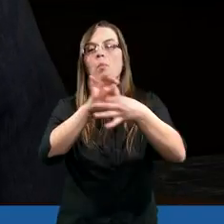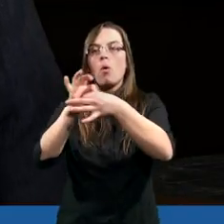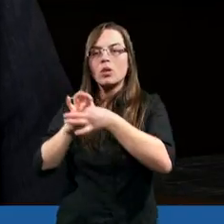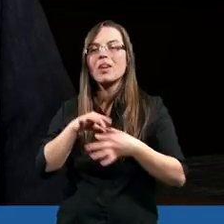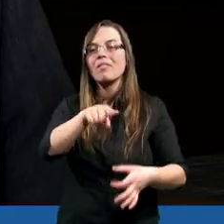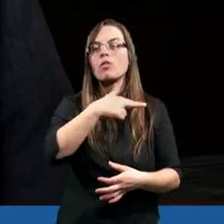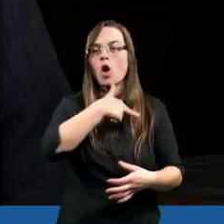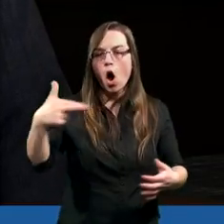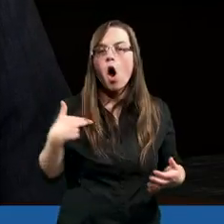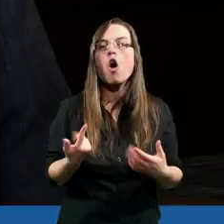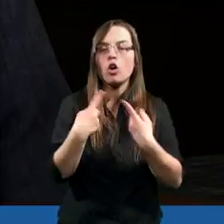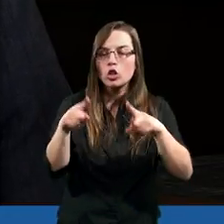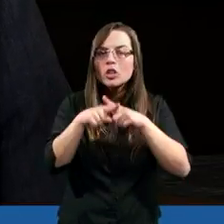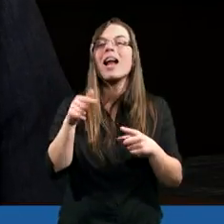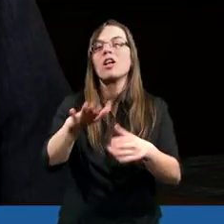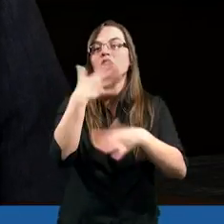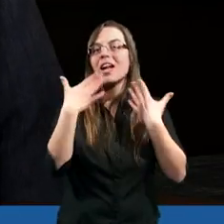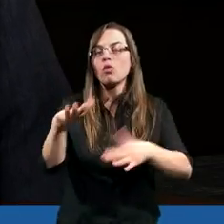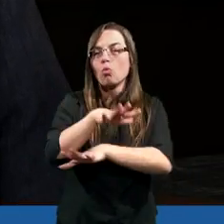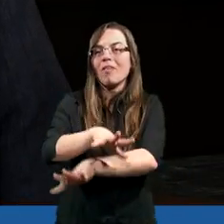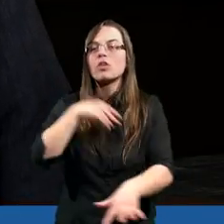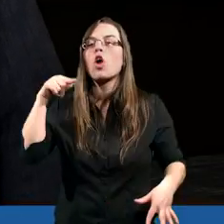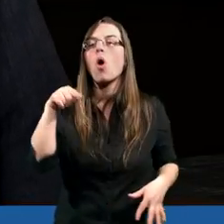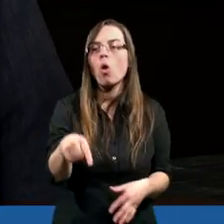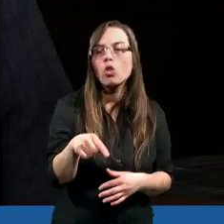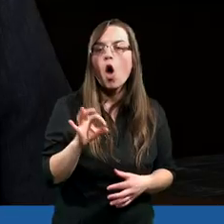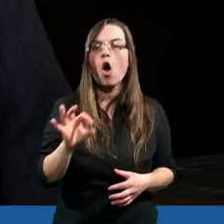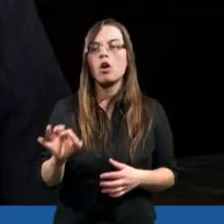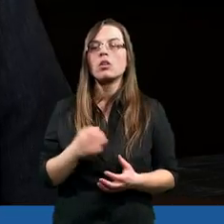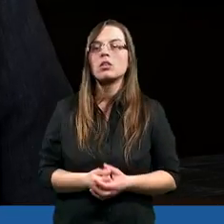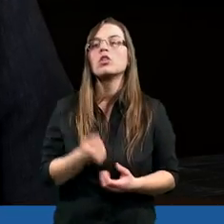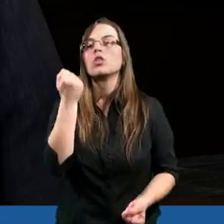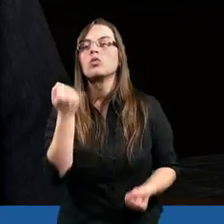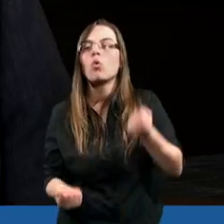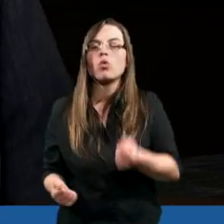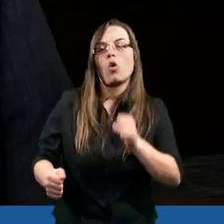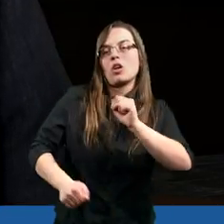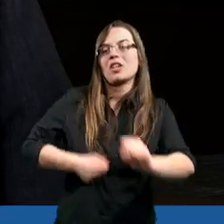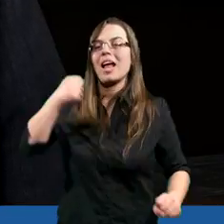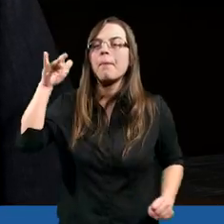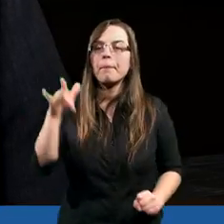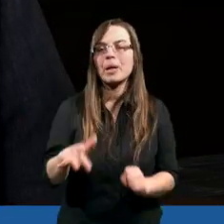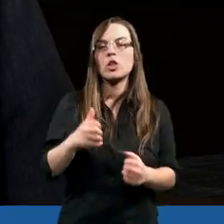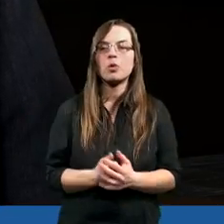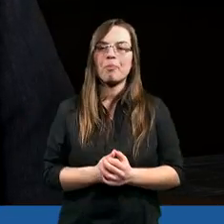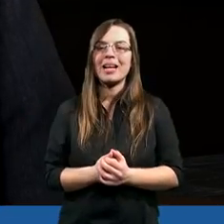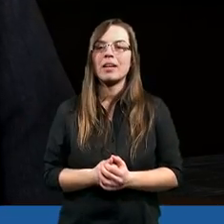połączyło nas w tym Kościele dzięki Duchowi Świętemu, to trudno, żebyśmy